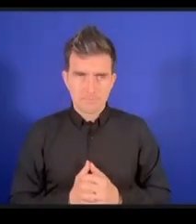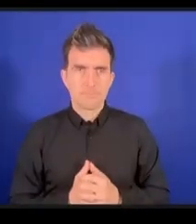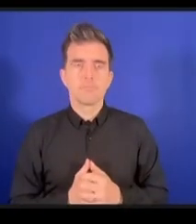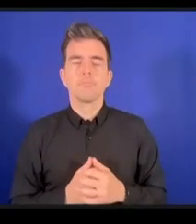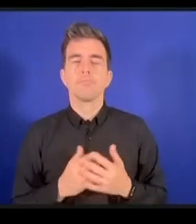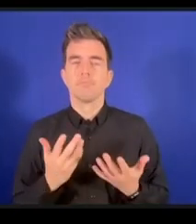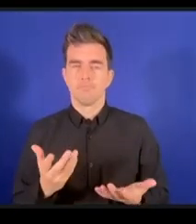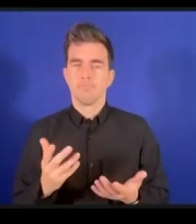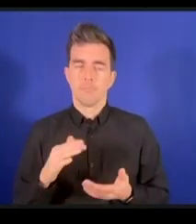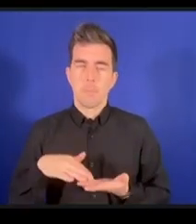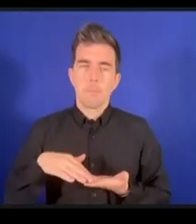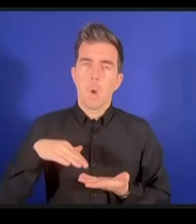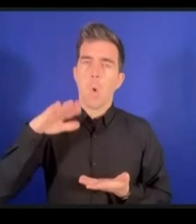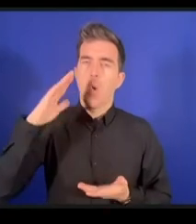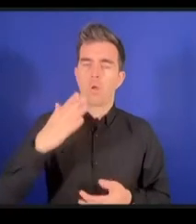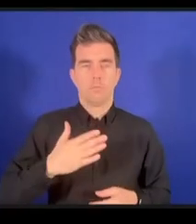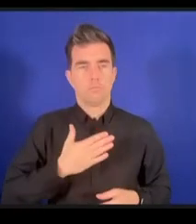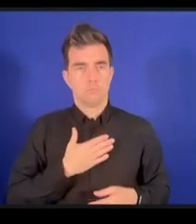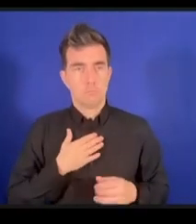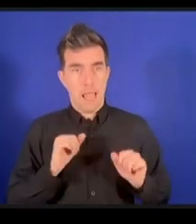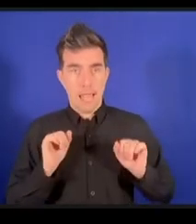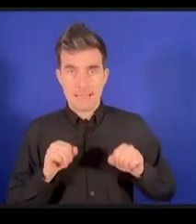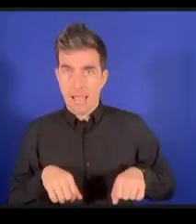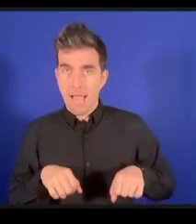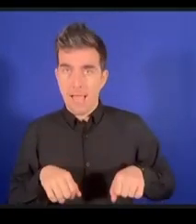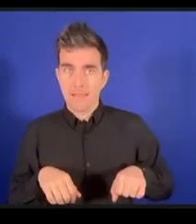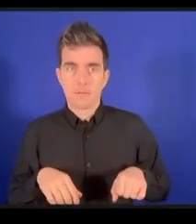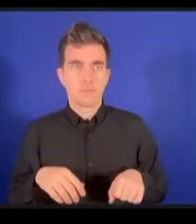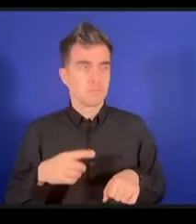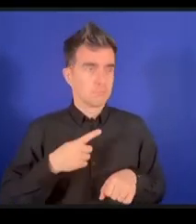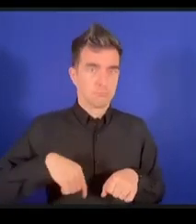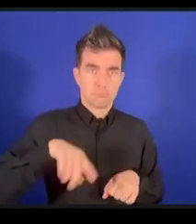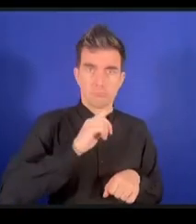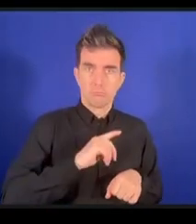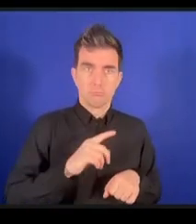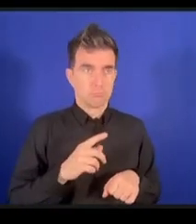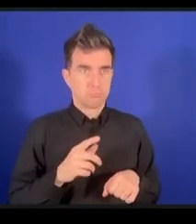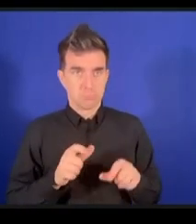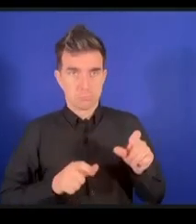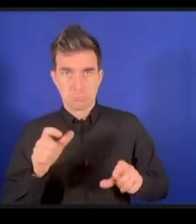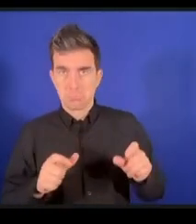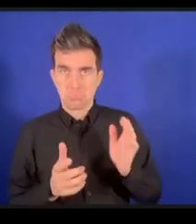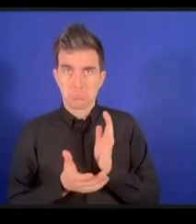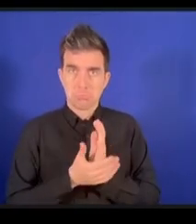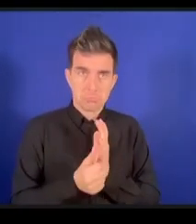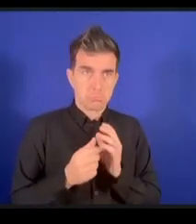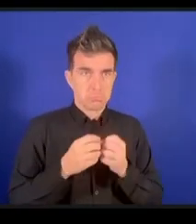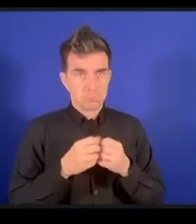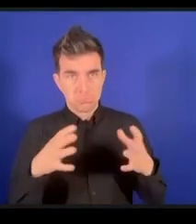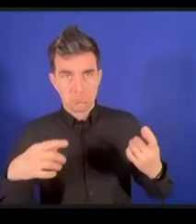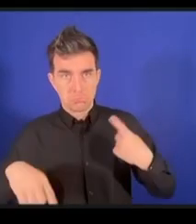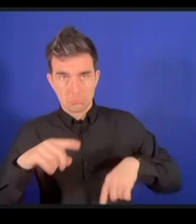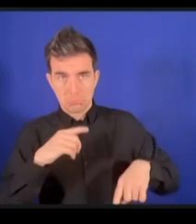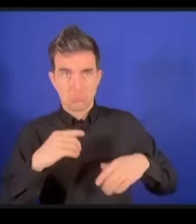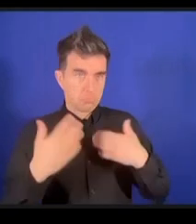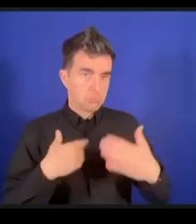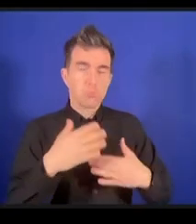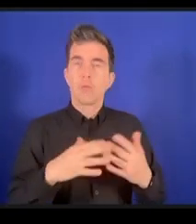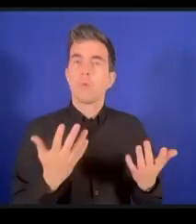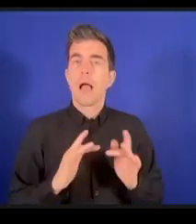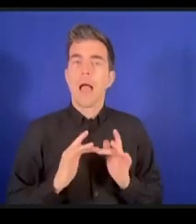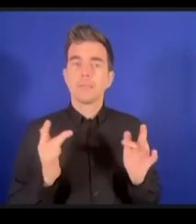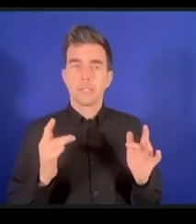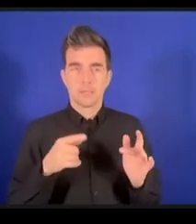à produire des interfaces accessibles pour toutes les applications sur internet j'ai l'impression que la